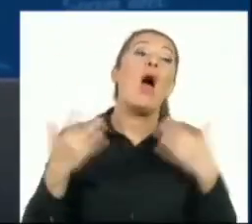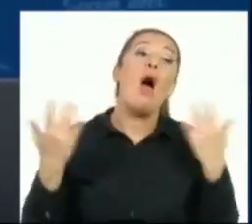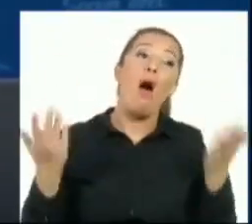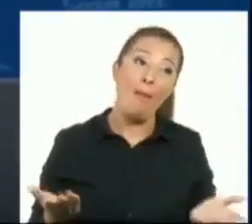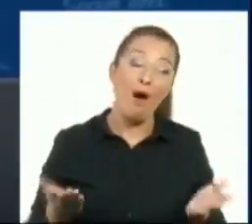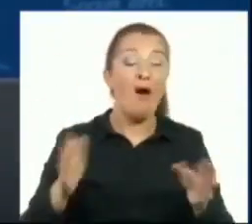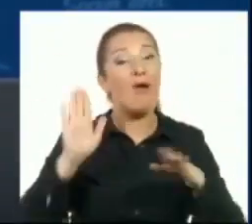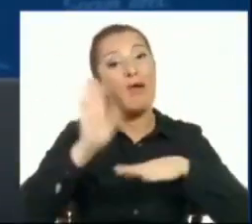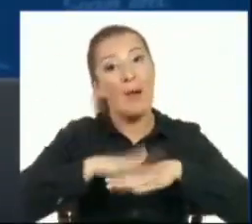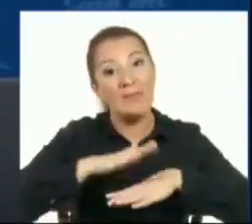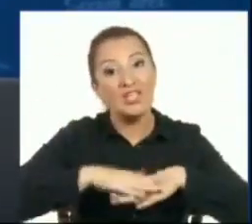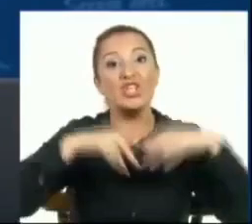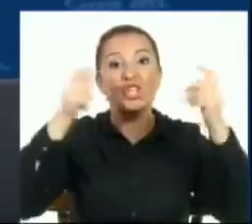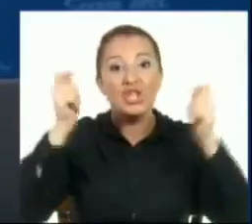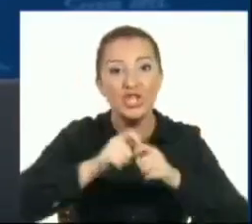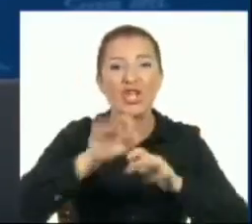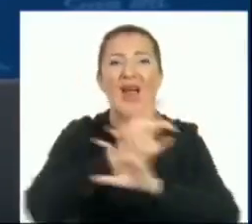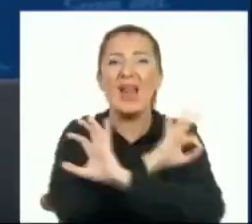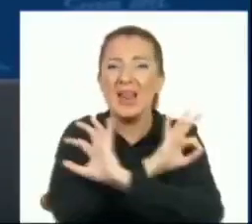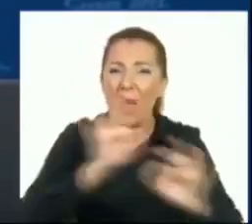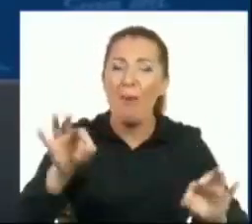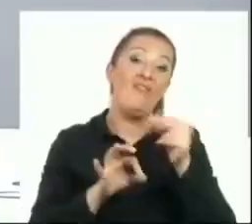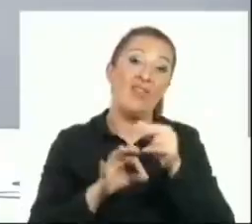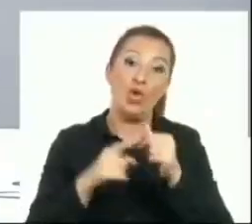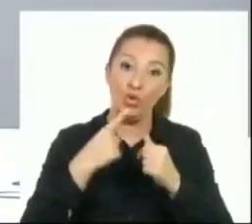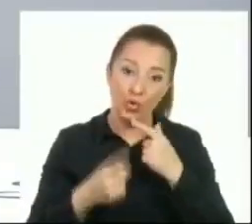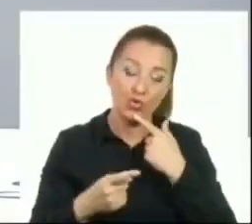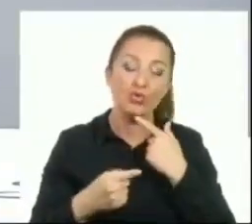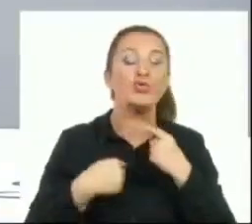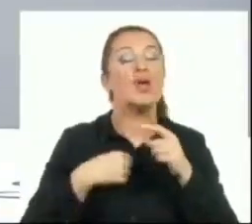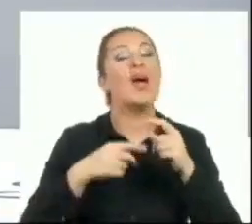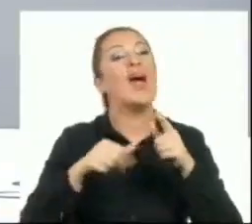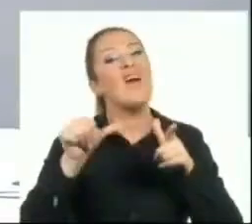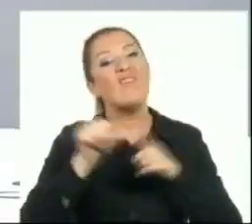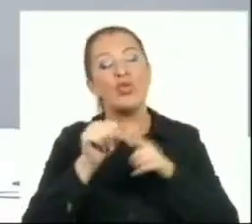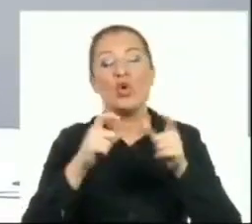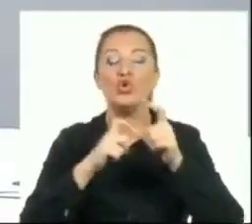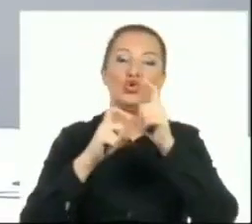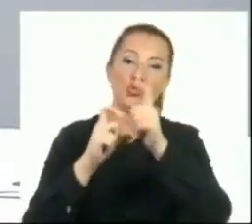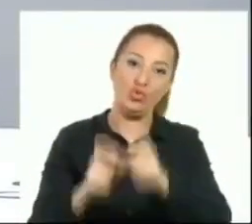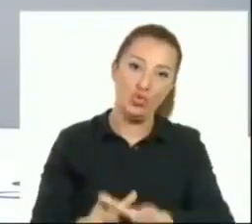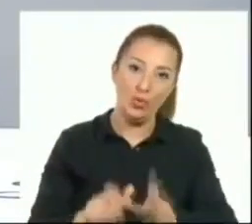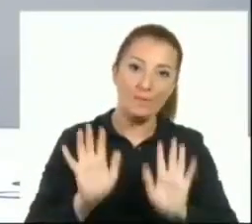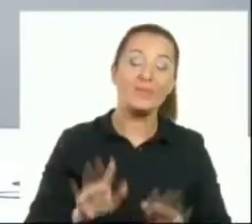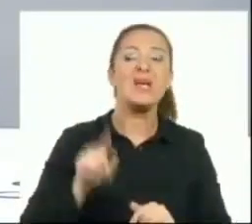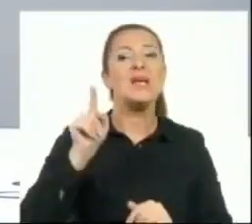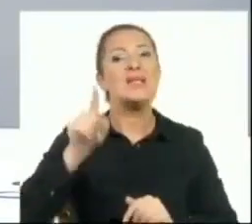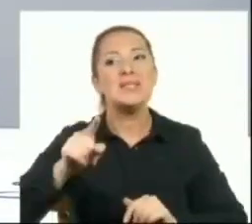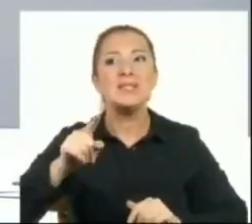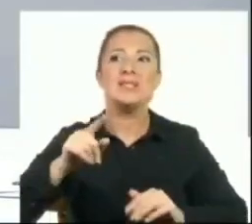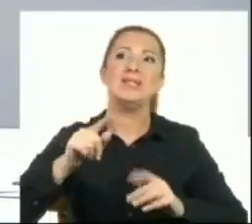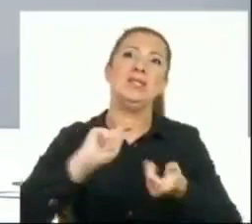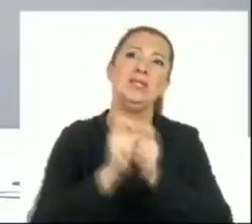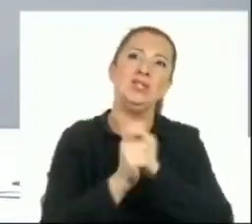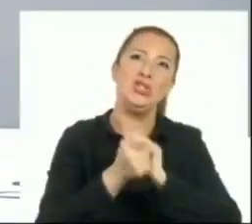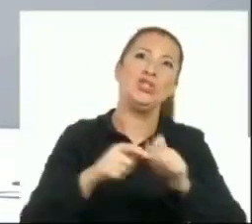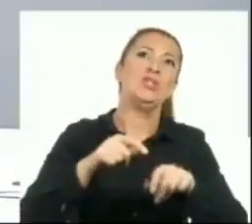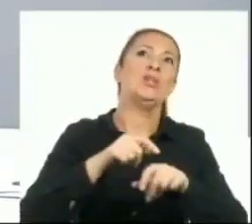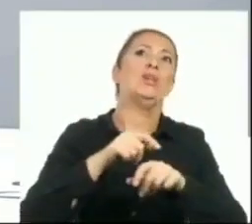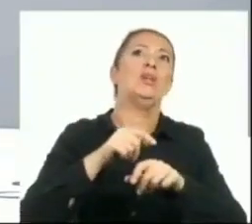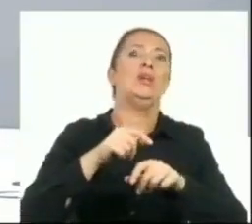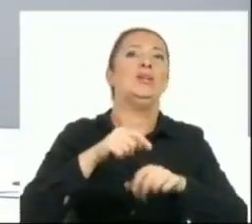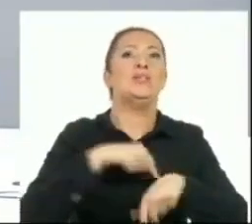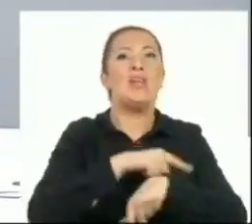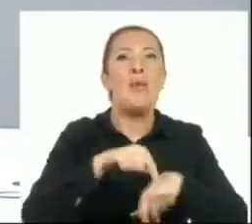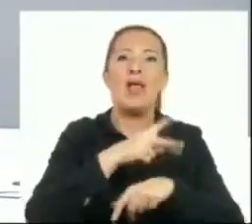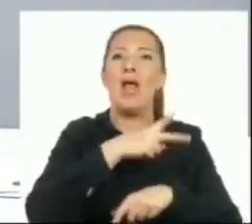yaptıkları iş tamamen kamu yararı. Şimdi siz değişik defalar belediyedeki israflardan bahsediyordunuz.